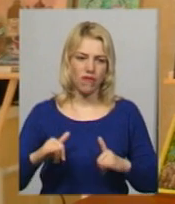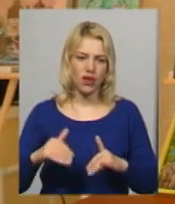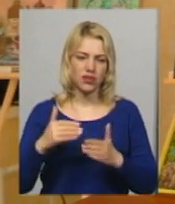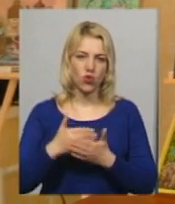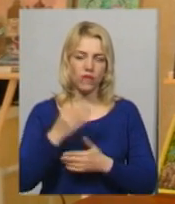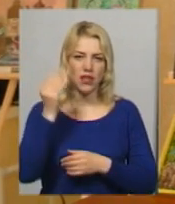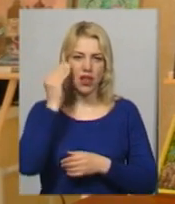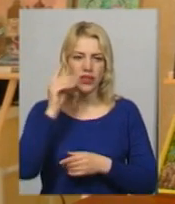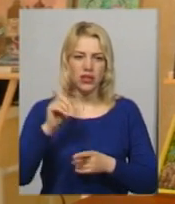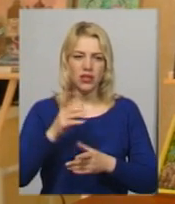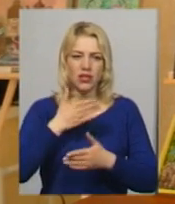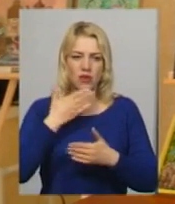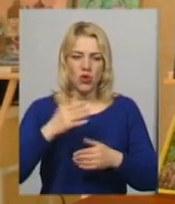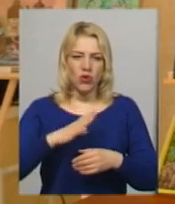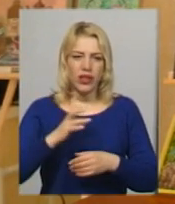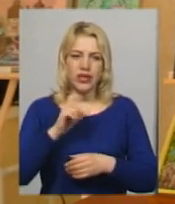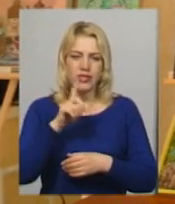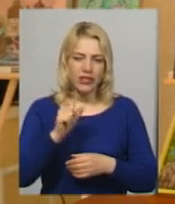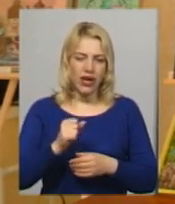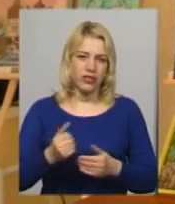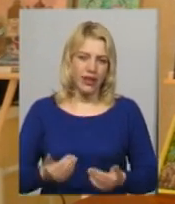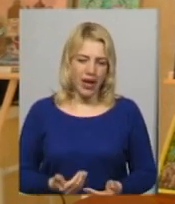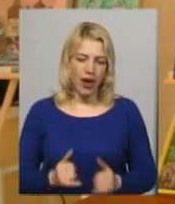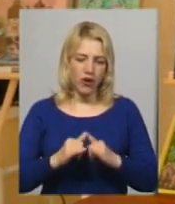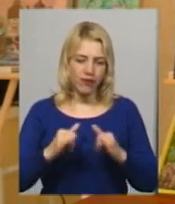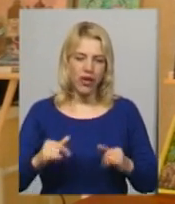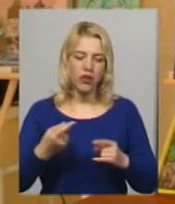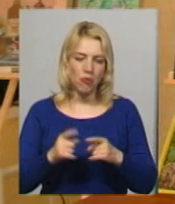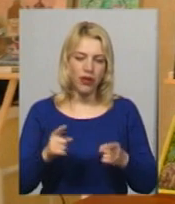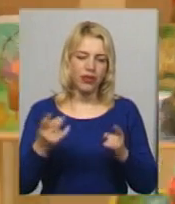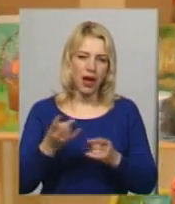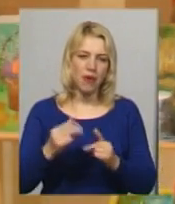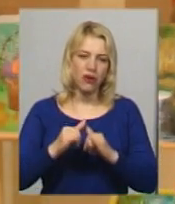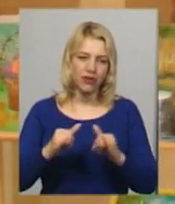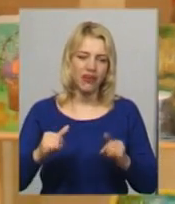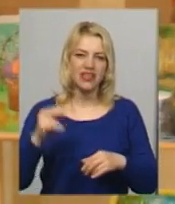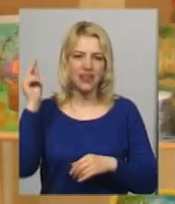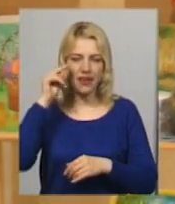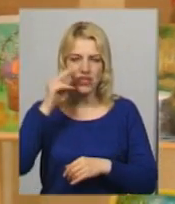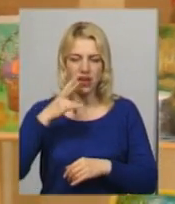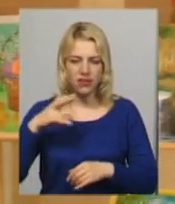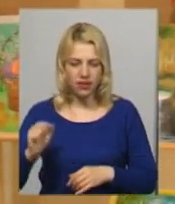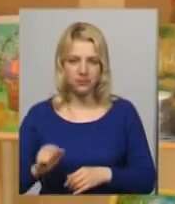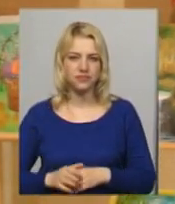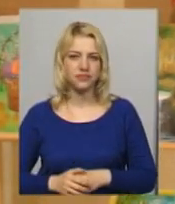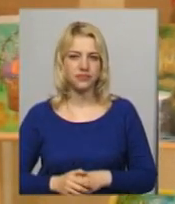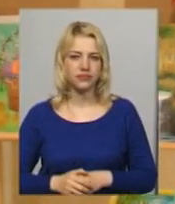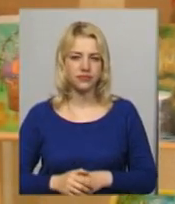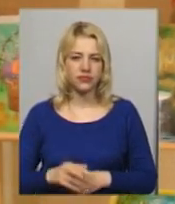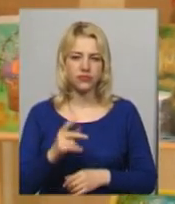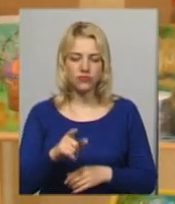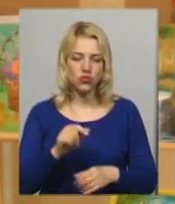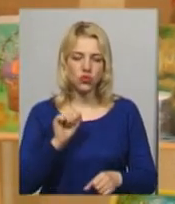таланти, які ще не були за основний вік розвинуті, тому розвивати їх в свій золотий вік. Навчання, воно